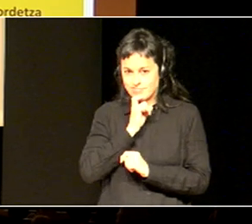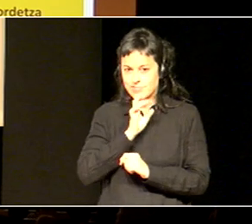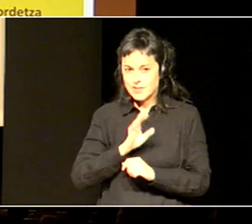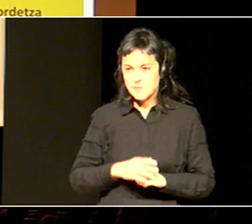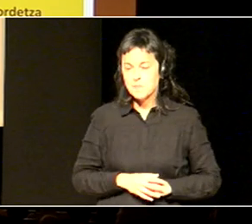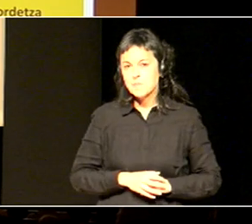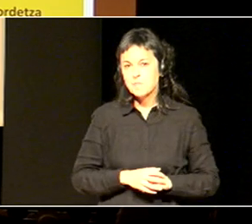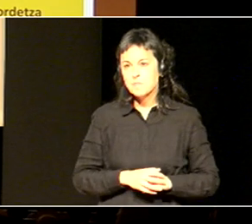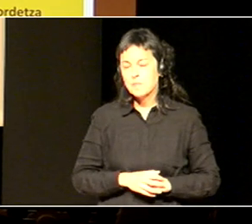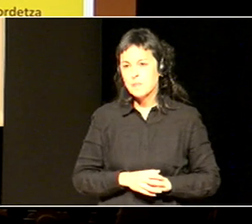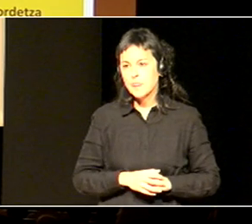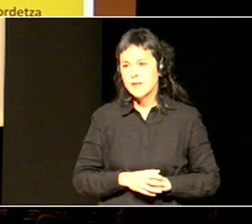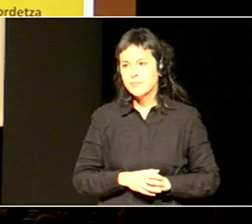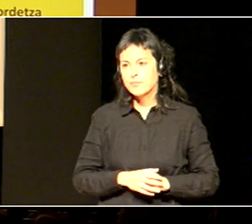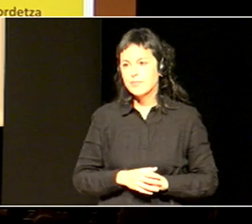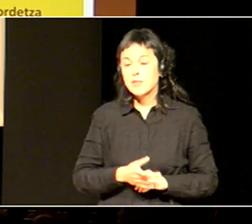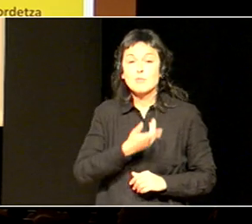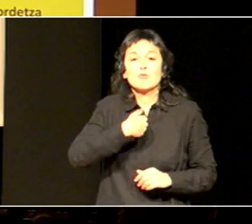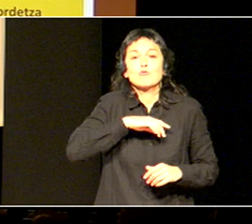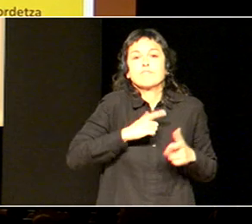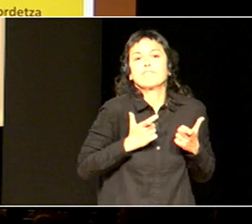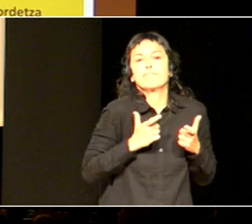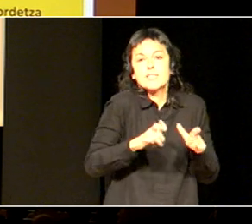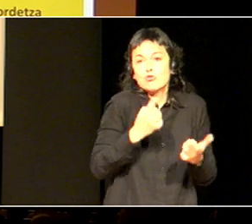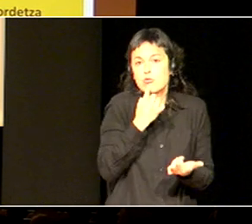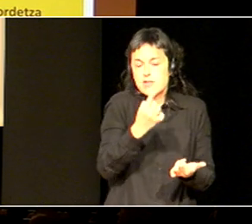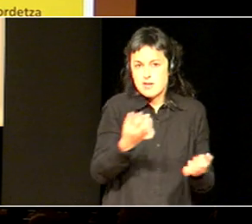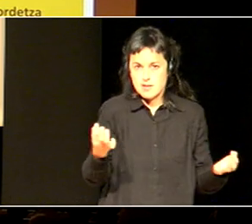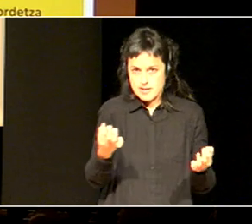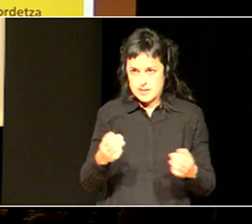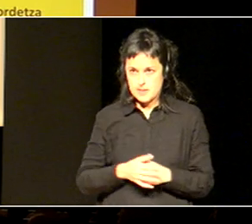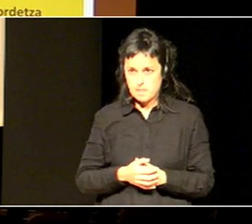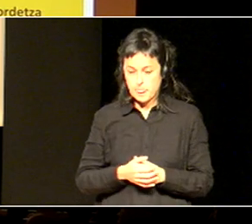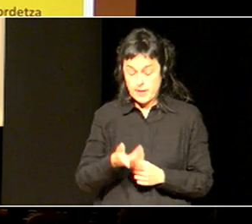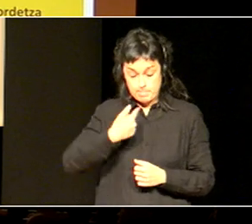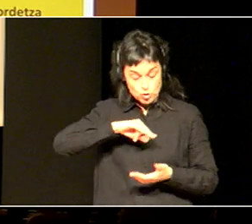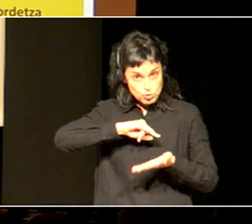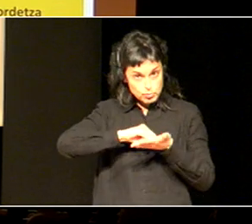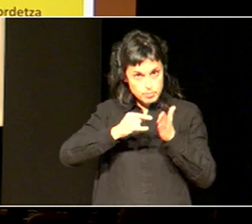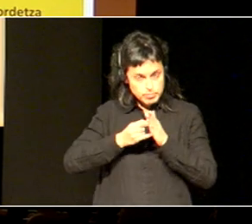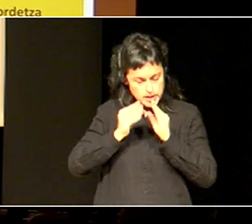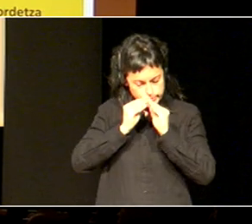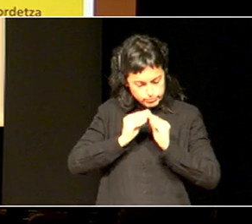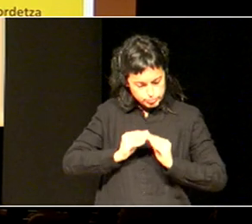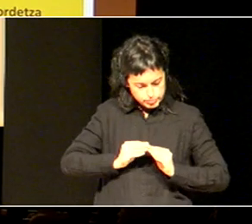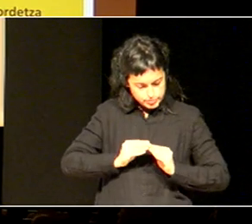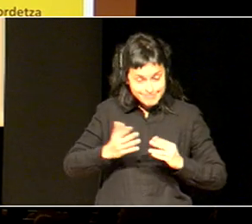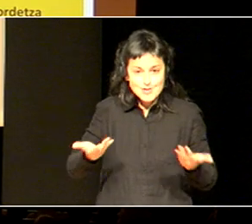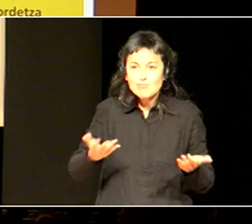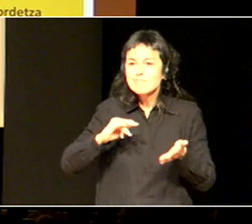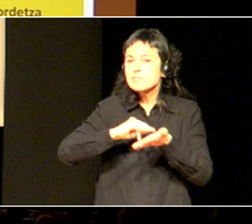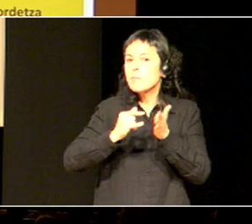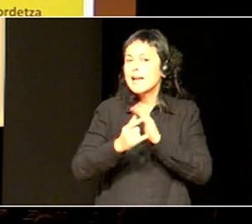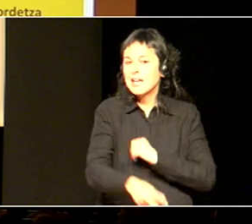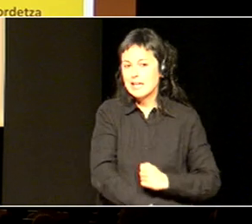Bueno, departamentutik zer zango ditzuet, noski, planak egiten ditugunean, planak orokorrak dira, eta